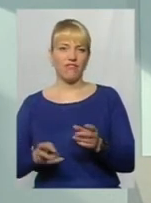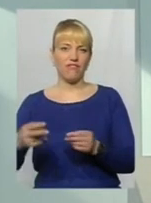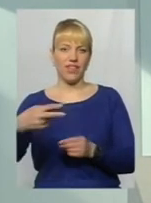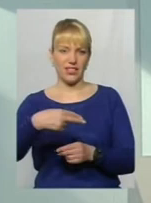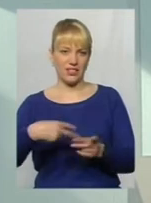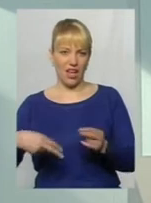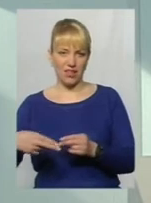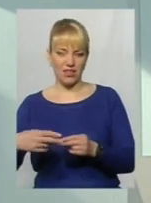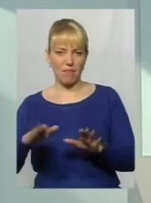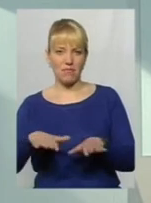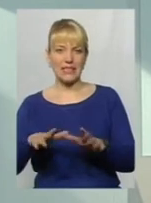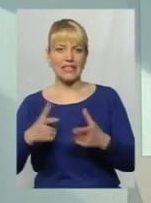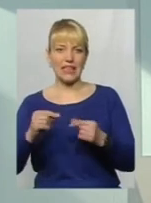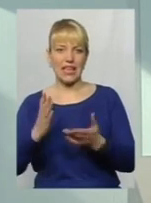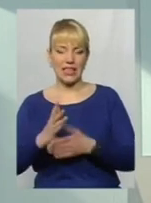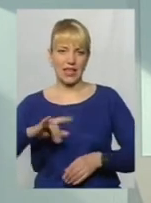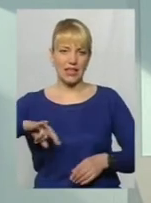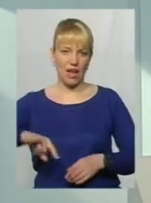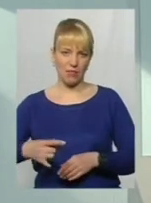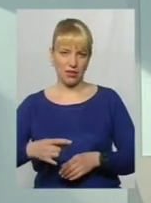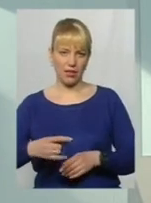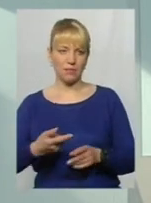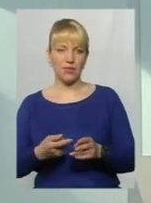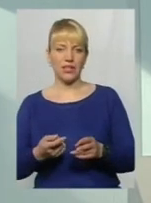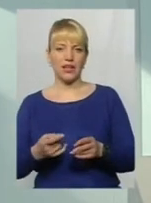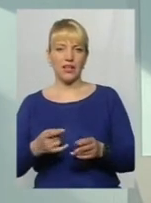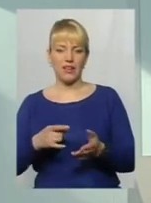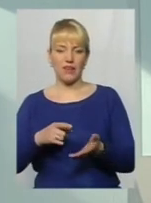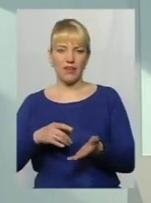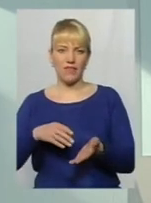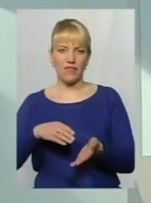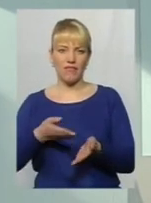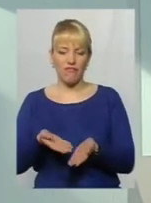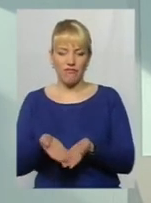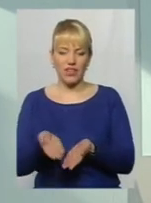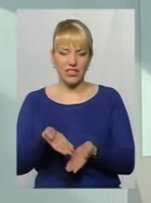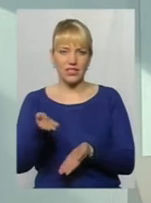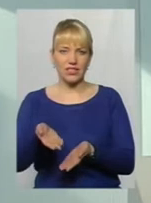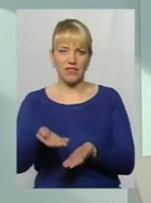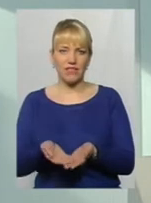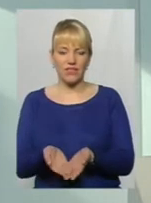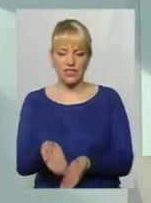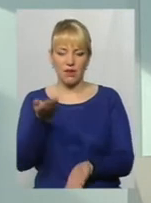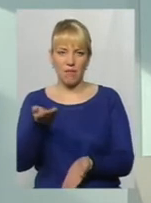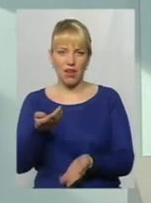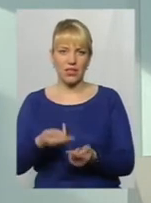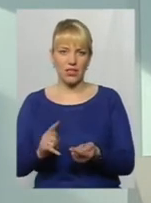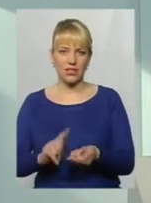де є ямки, вирізає з одинаковою товщиною шару, знімає асфальт,